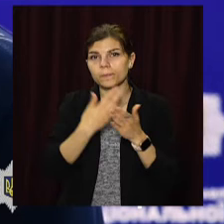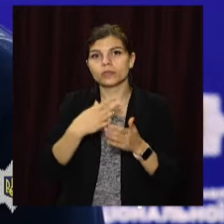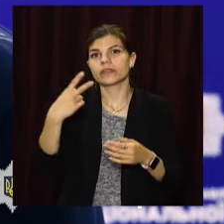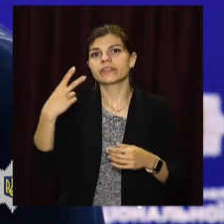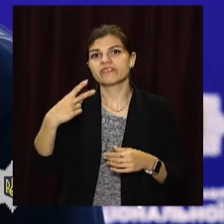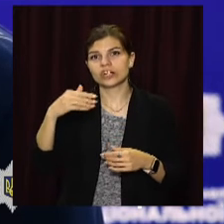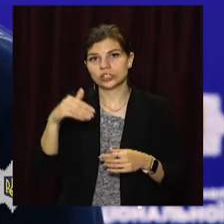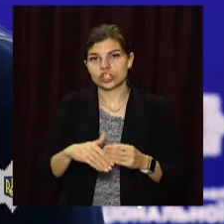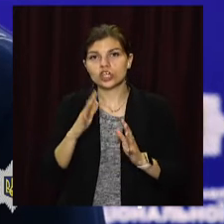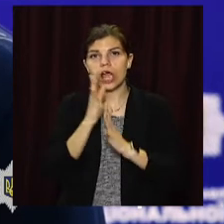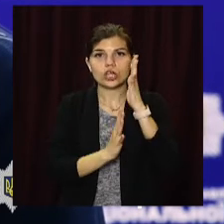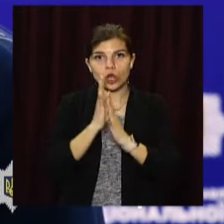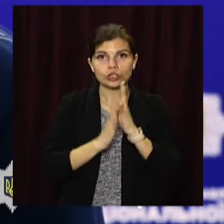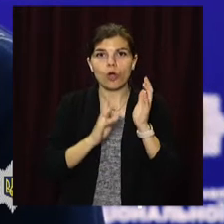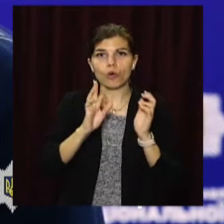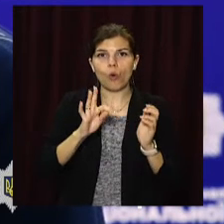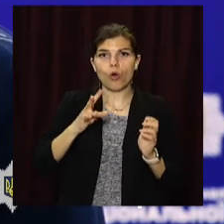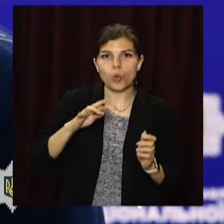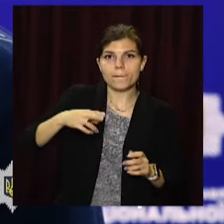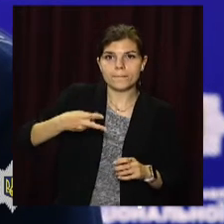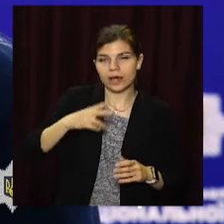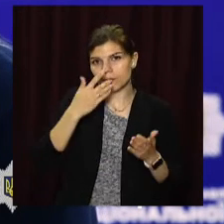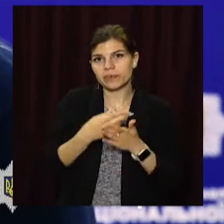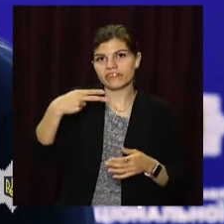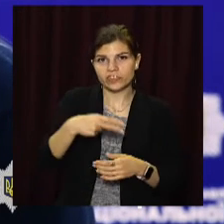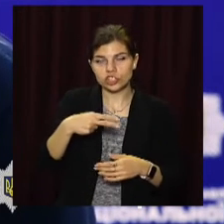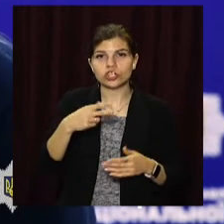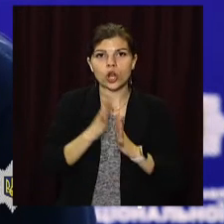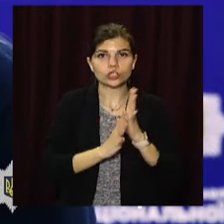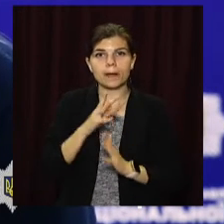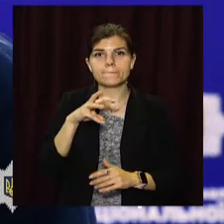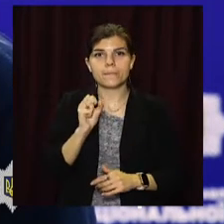тисяч рослин конопель та майже 2 тисячі рослин маку.